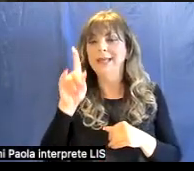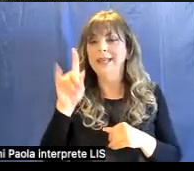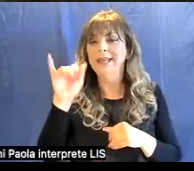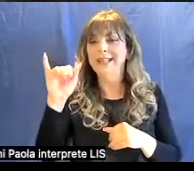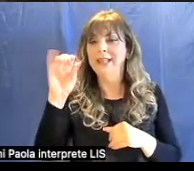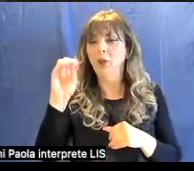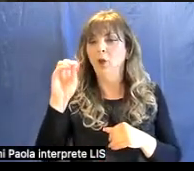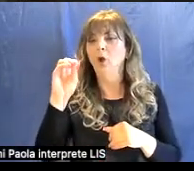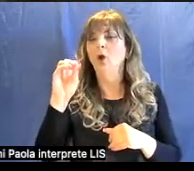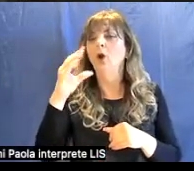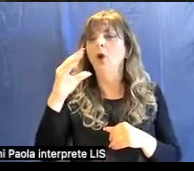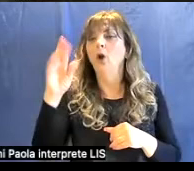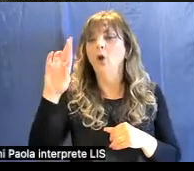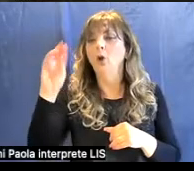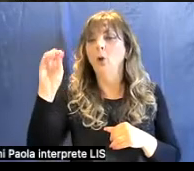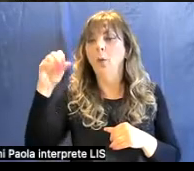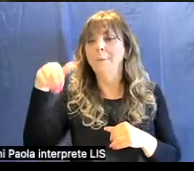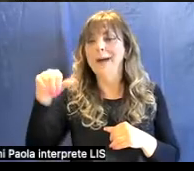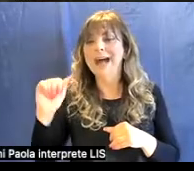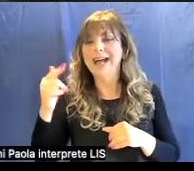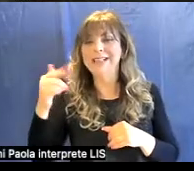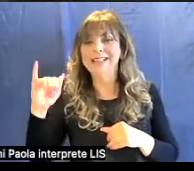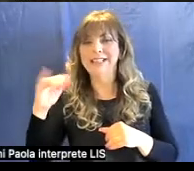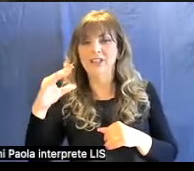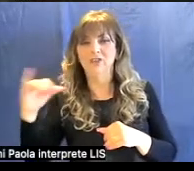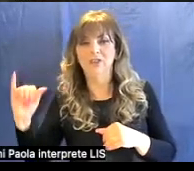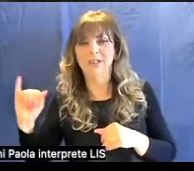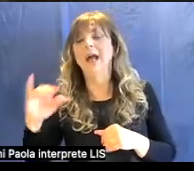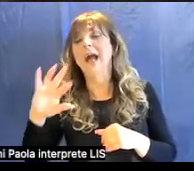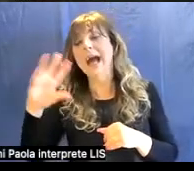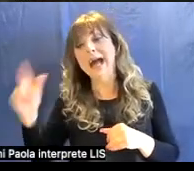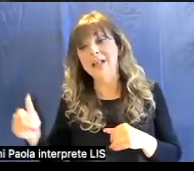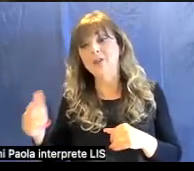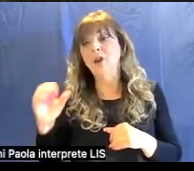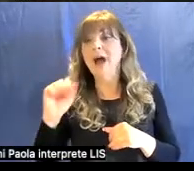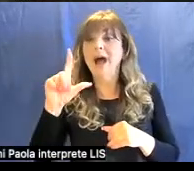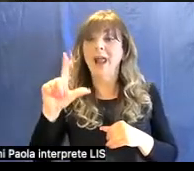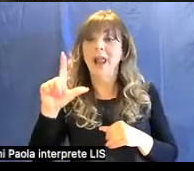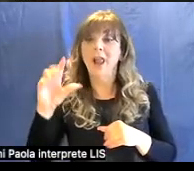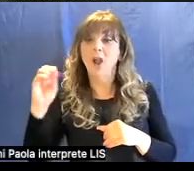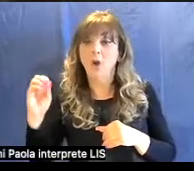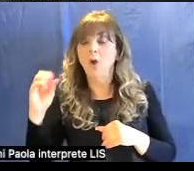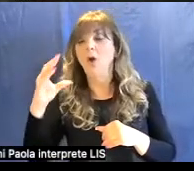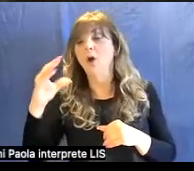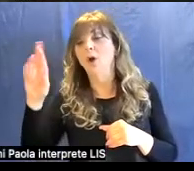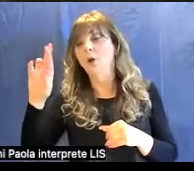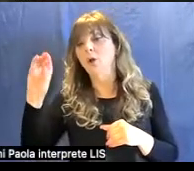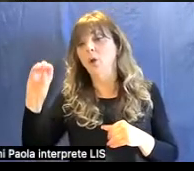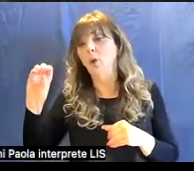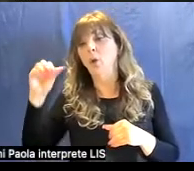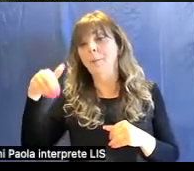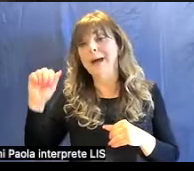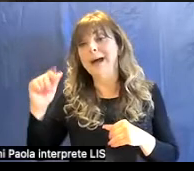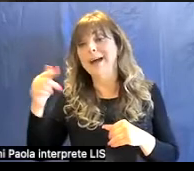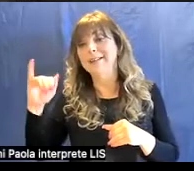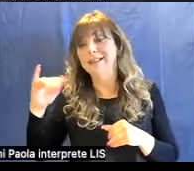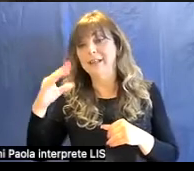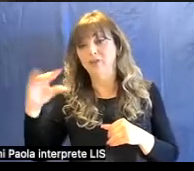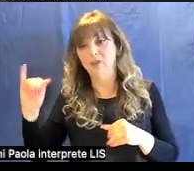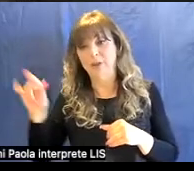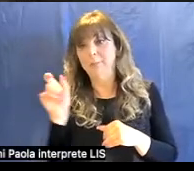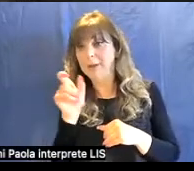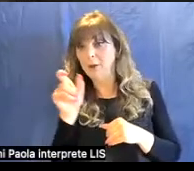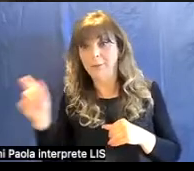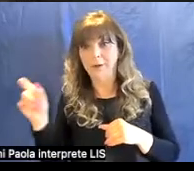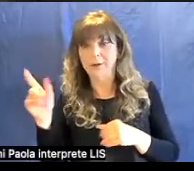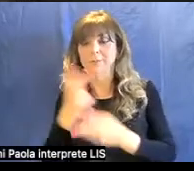altri invece allo-cromatici. Questi due termini che derivano entrambi dal greco stanno a